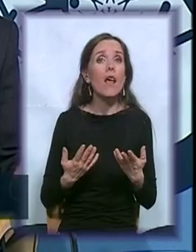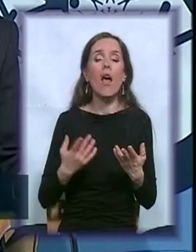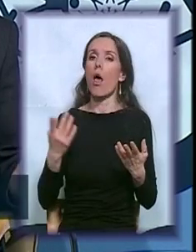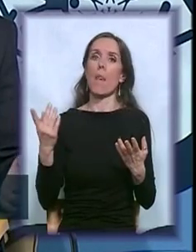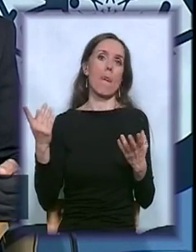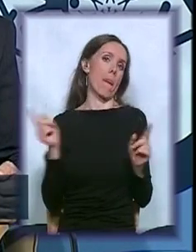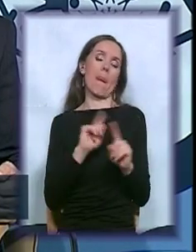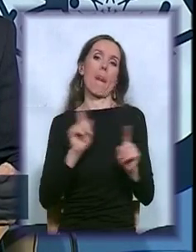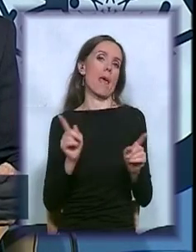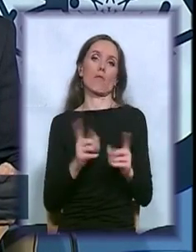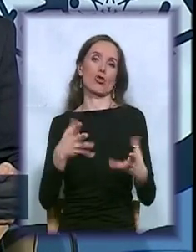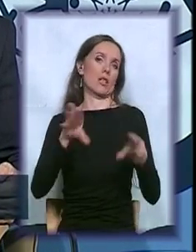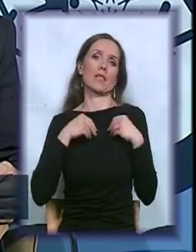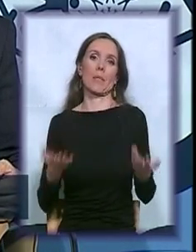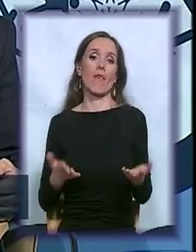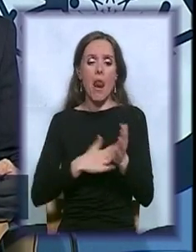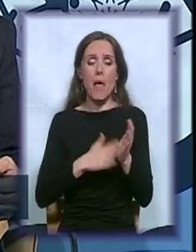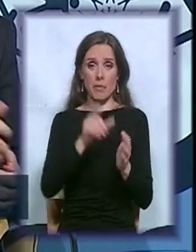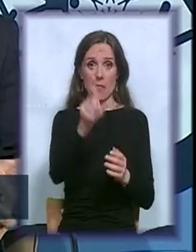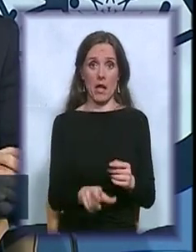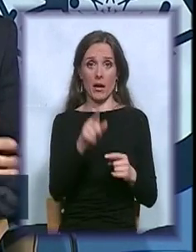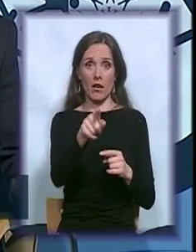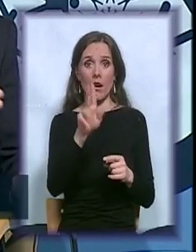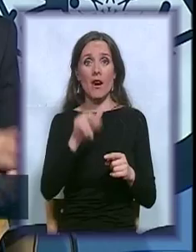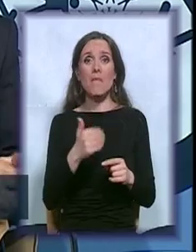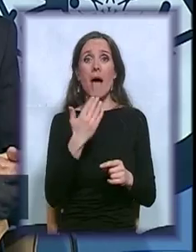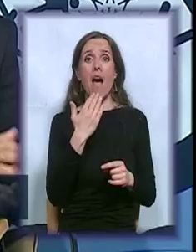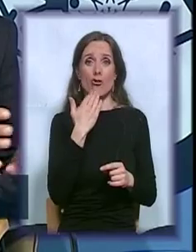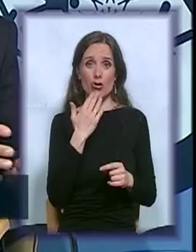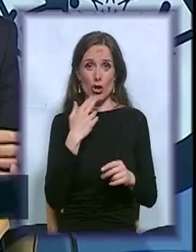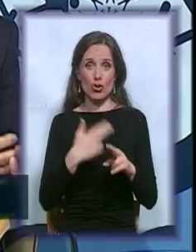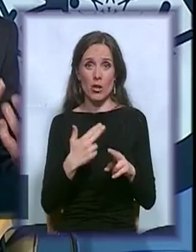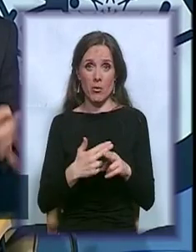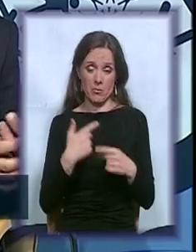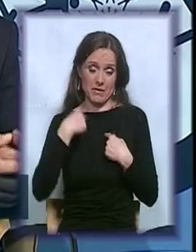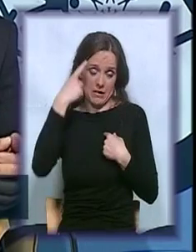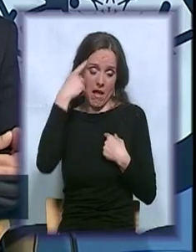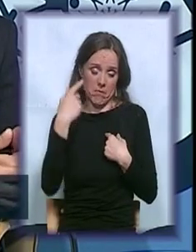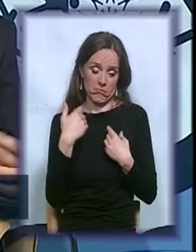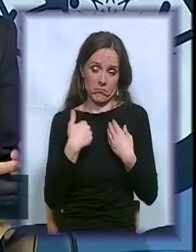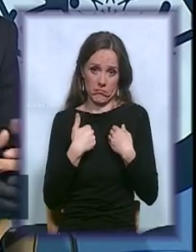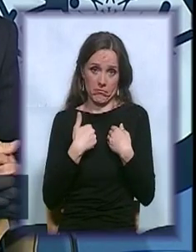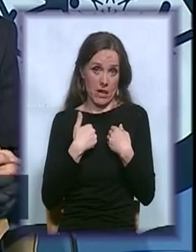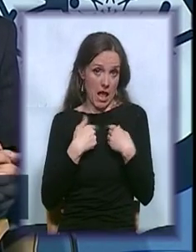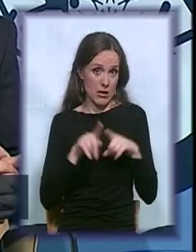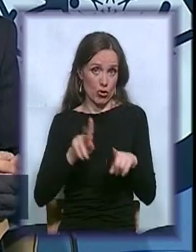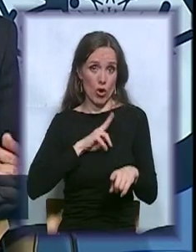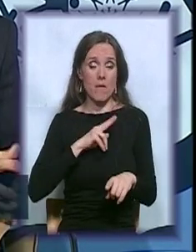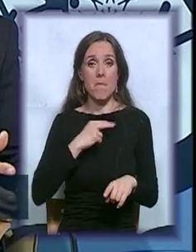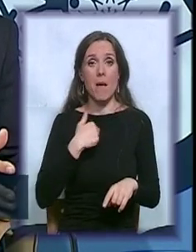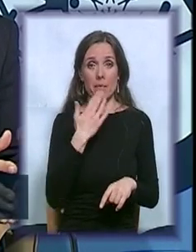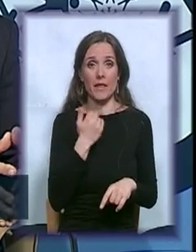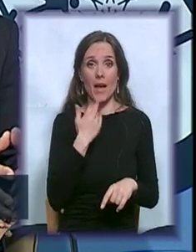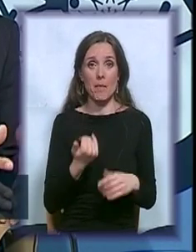Ne možete sad uskratiti pacijenta sa diabetstvom. matko upravo dobro znam jer sam i pacijent sa diabetstvom.